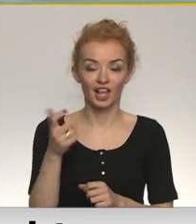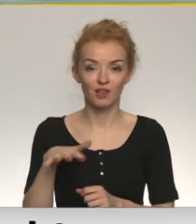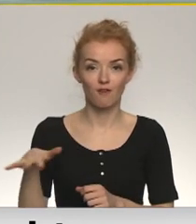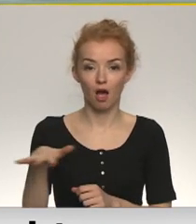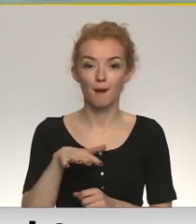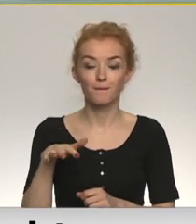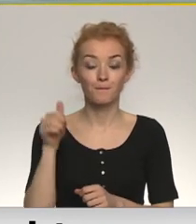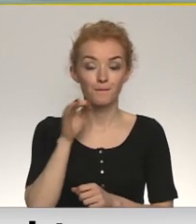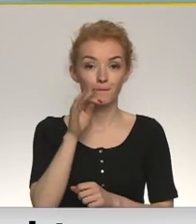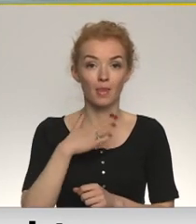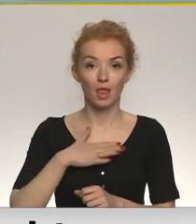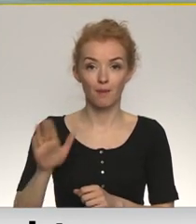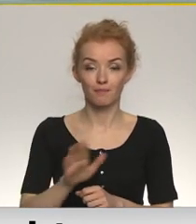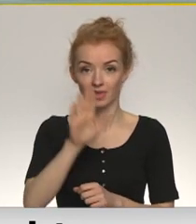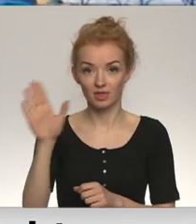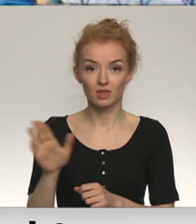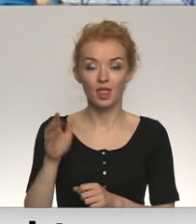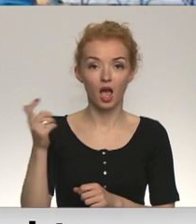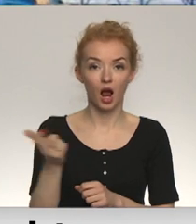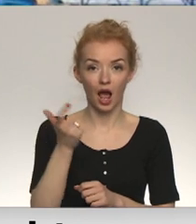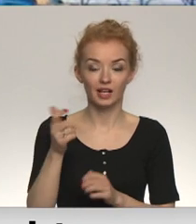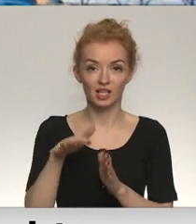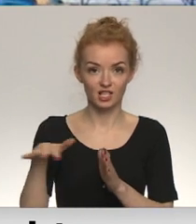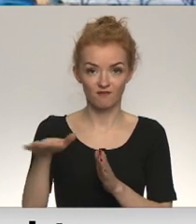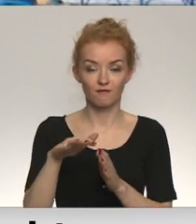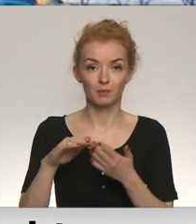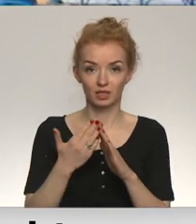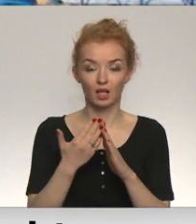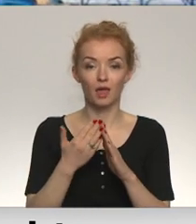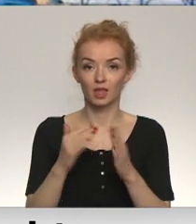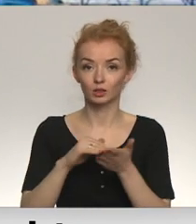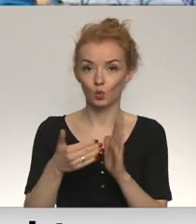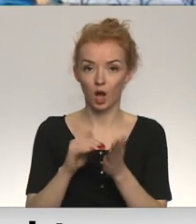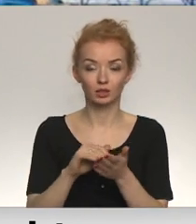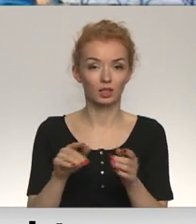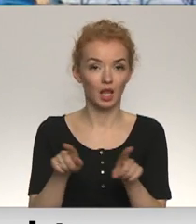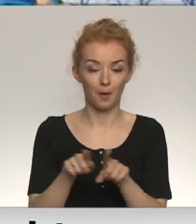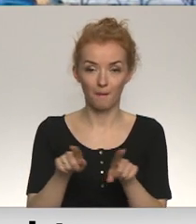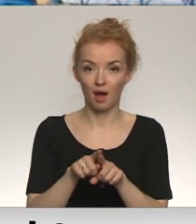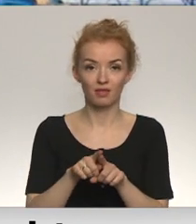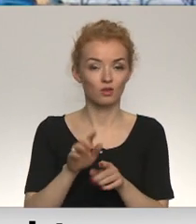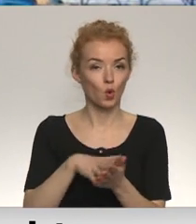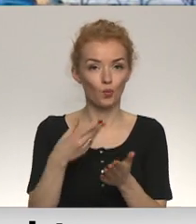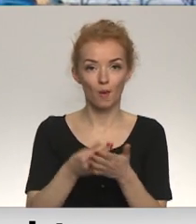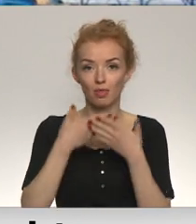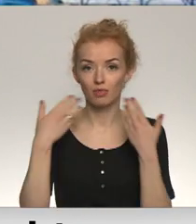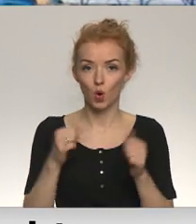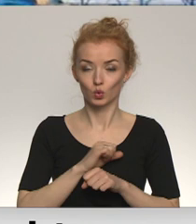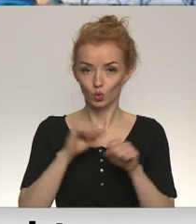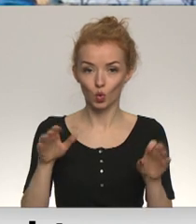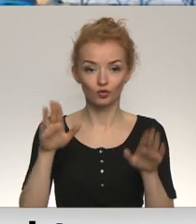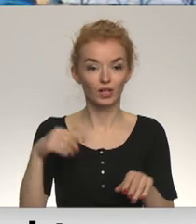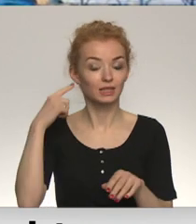Labdien! Jā, Harkivā Ukraines ziemiļa austrumas situācija ir nemainīgi, nedroši. Dzirdami